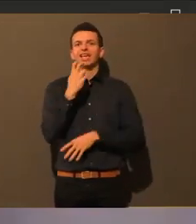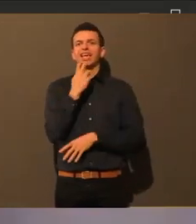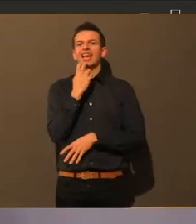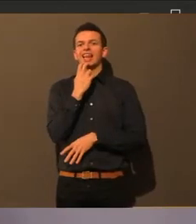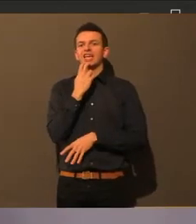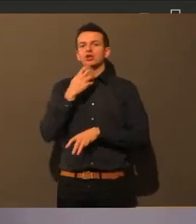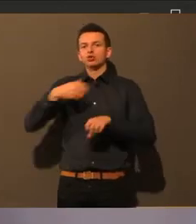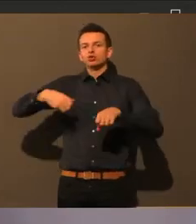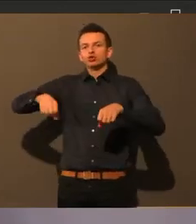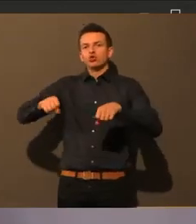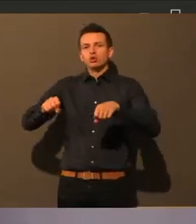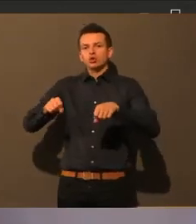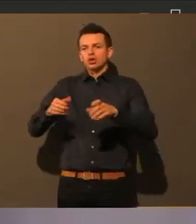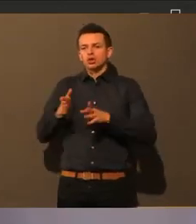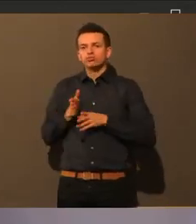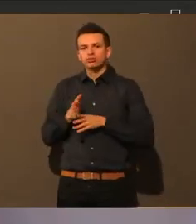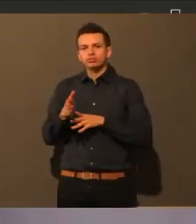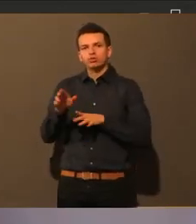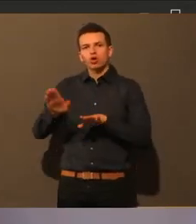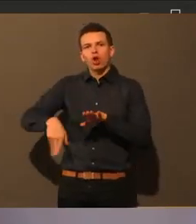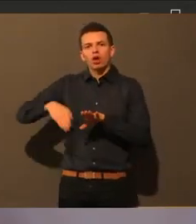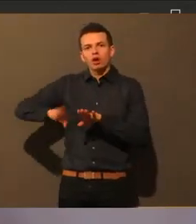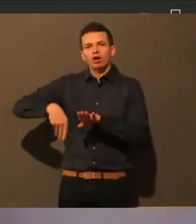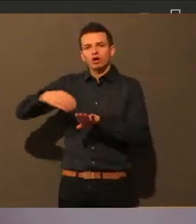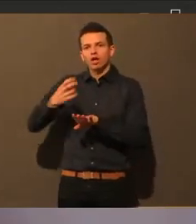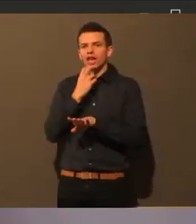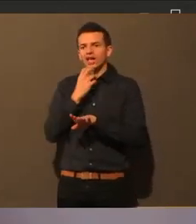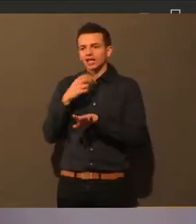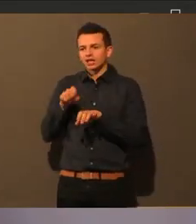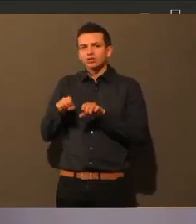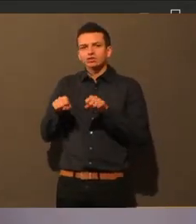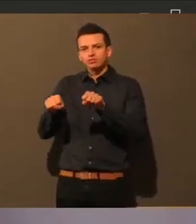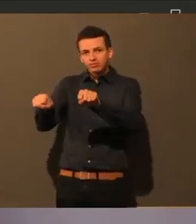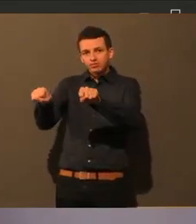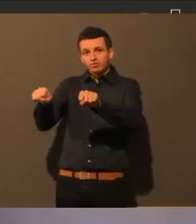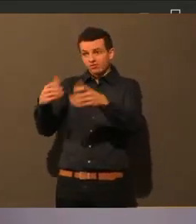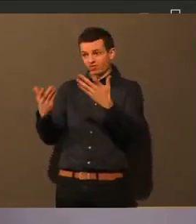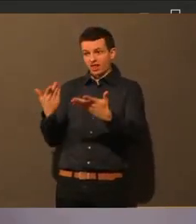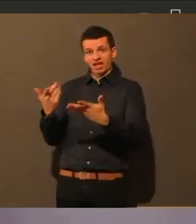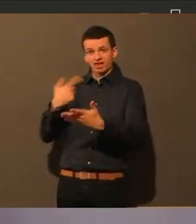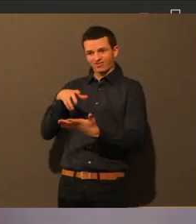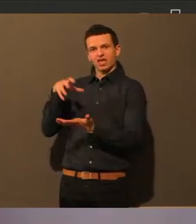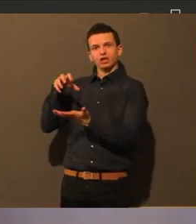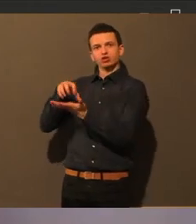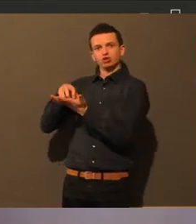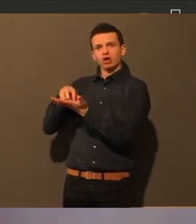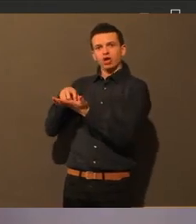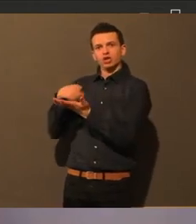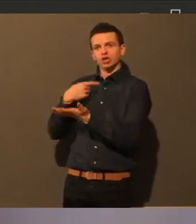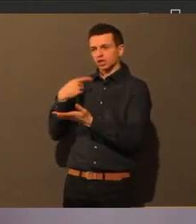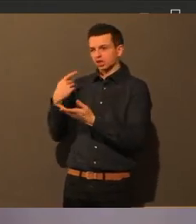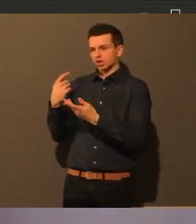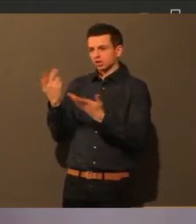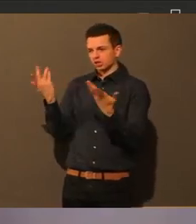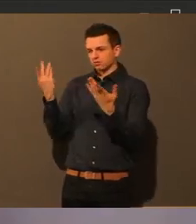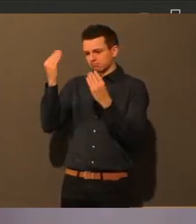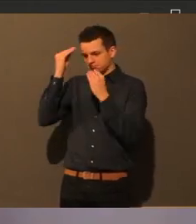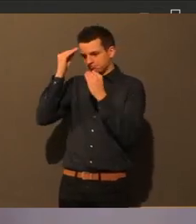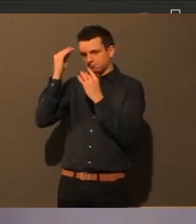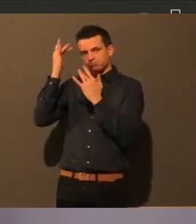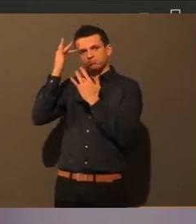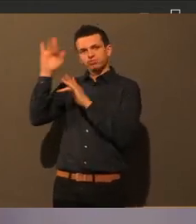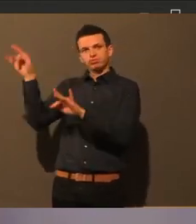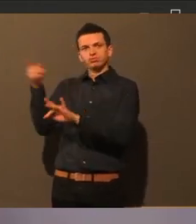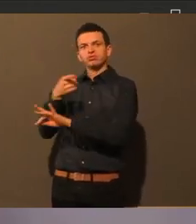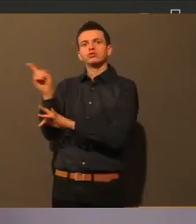Nahverkehr entzerrt und dass es möglich ist, dass die über ihr Schülerticket dann diese E-Scooter nutzen können. Und